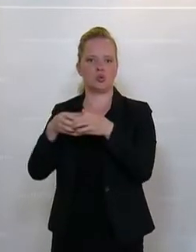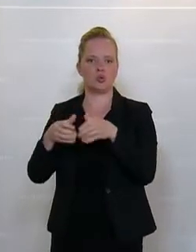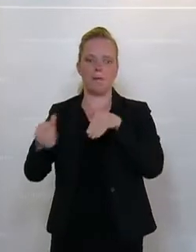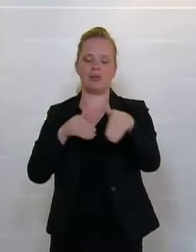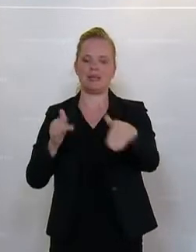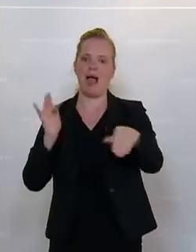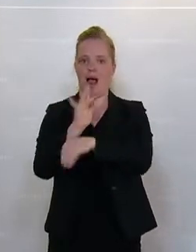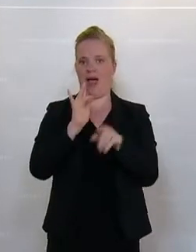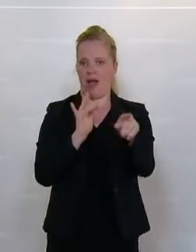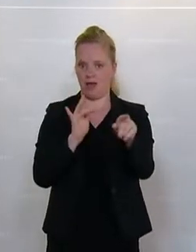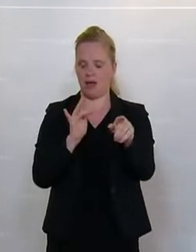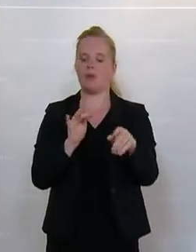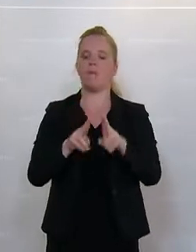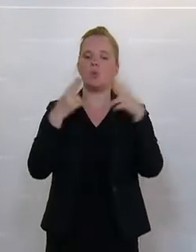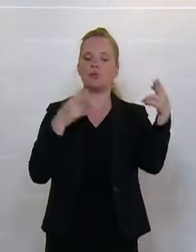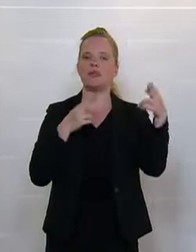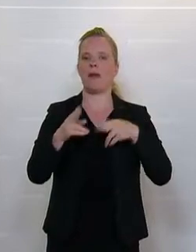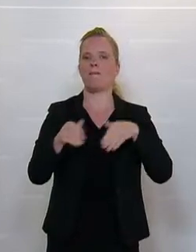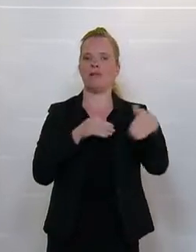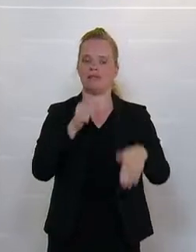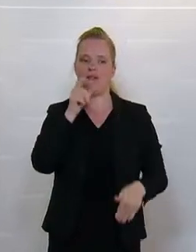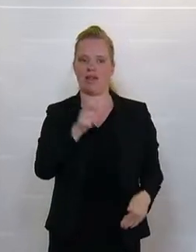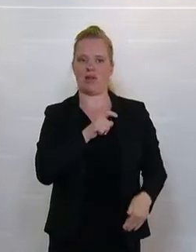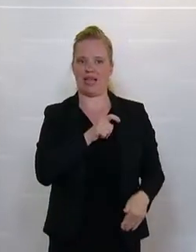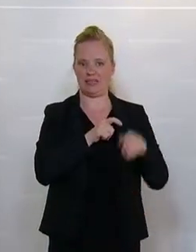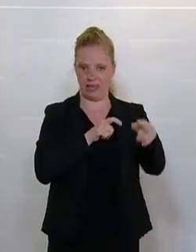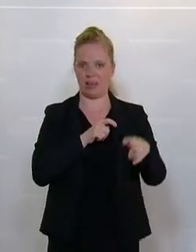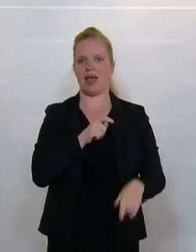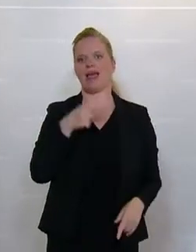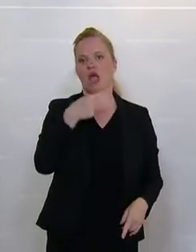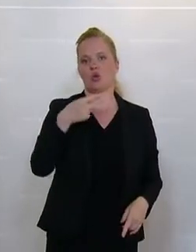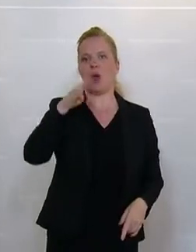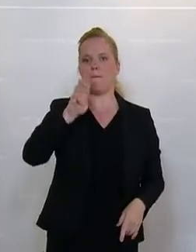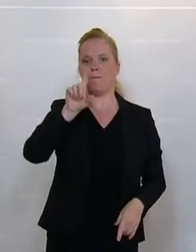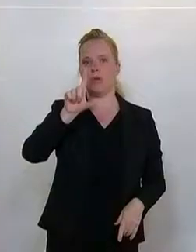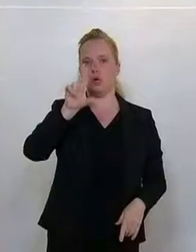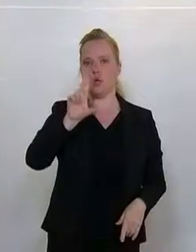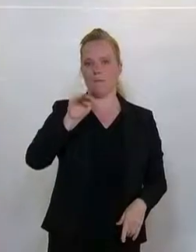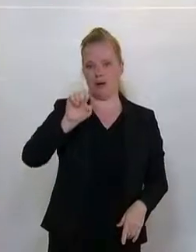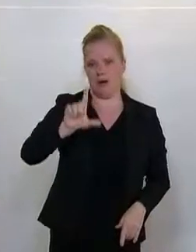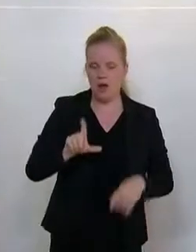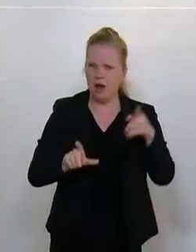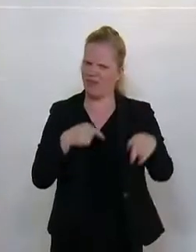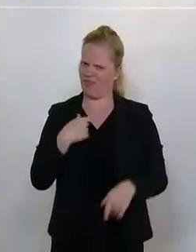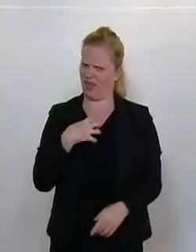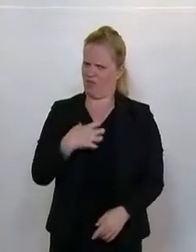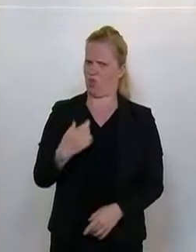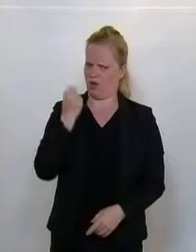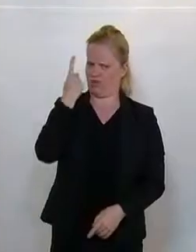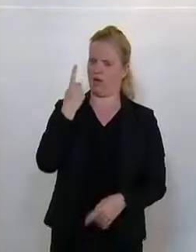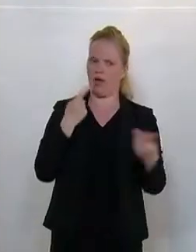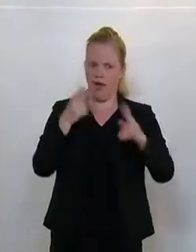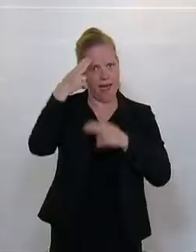Ministeranklage Bundesminister für Finanzen Gernot Blümel. Sie sind verwundert, dass der Herr Bundesminister